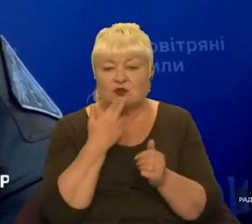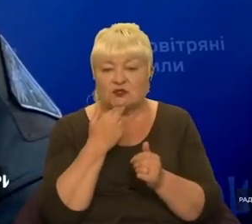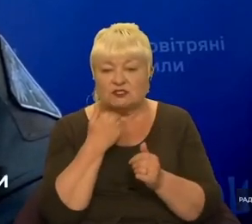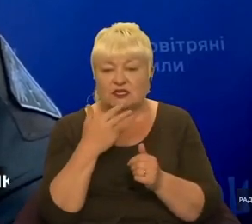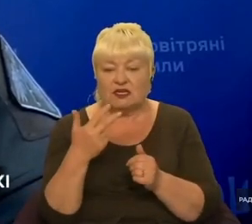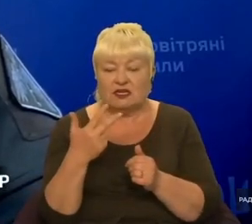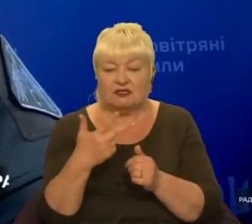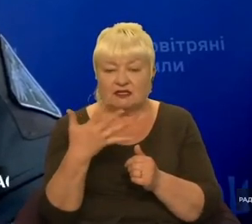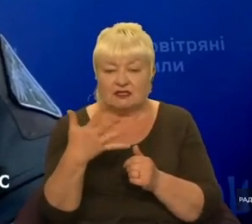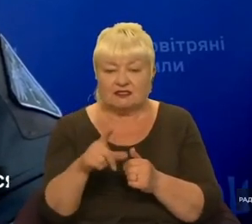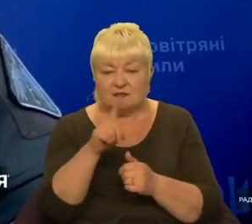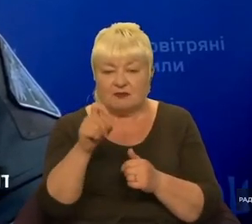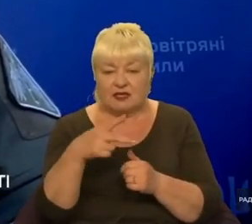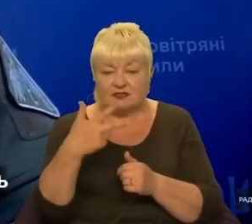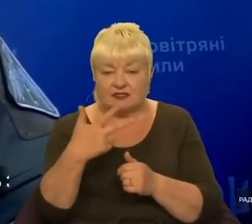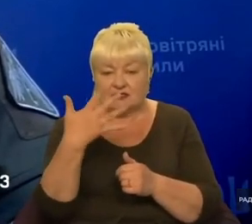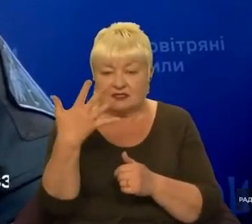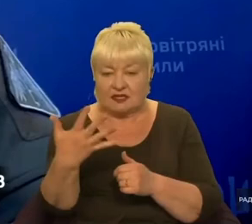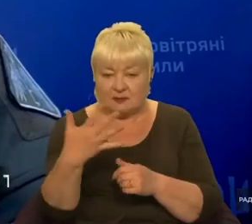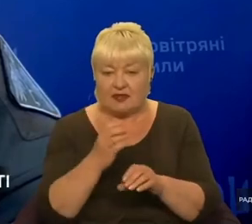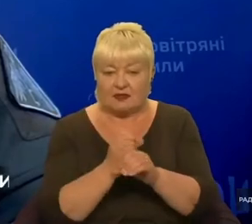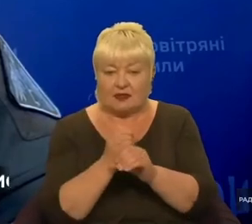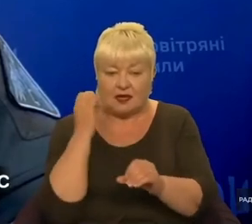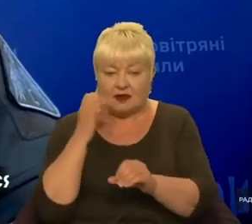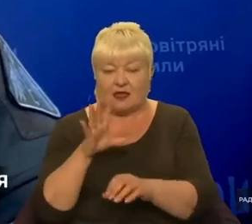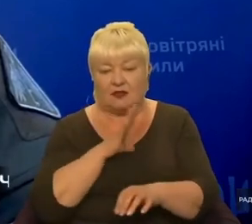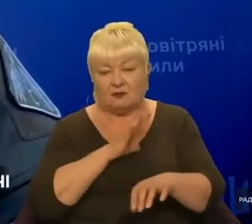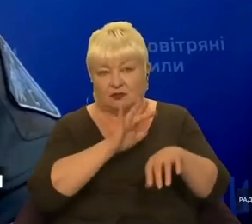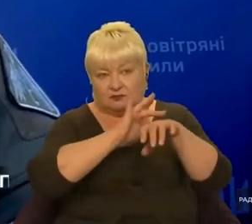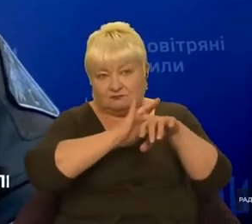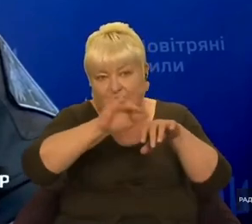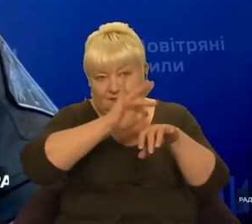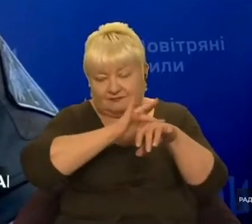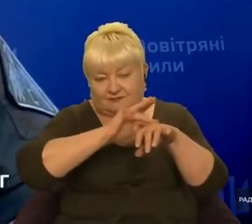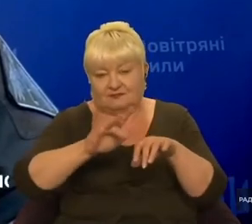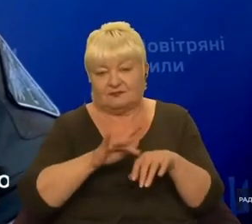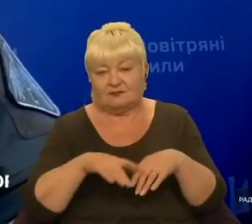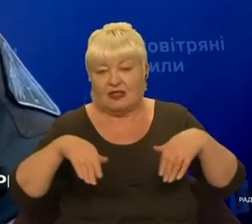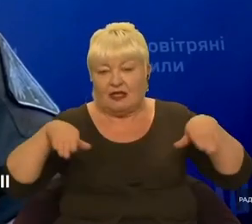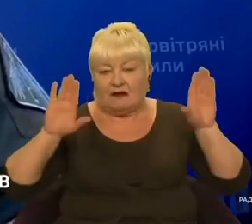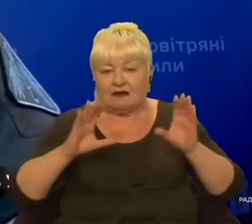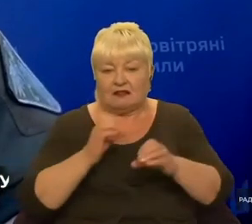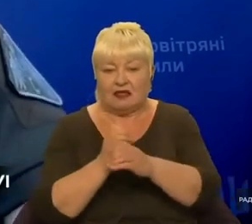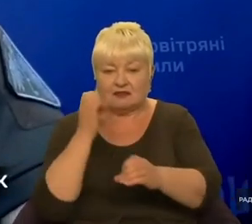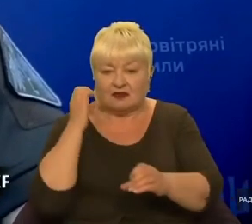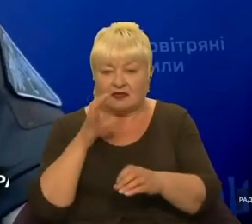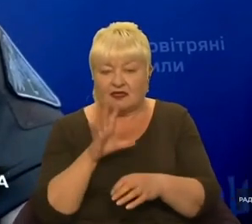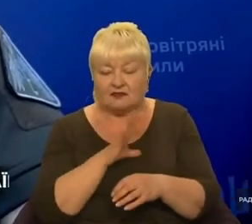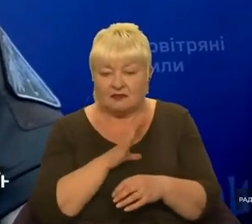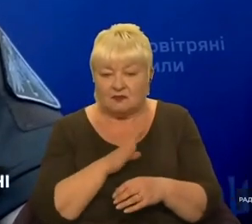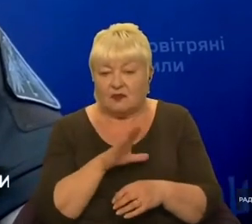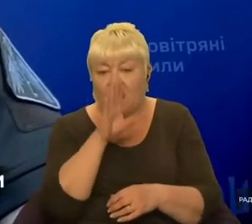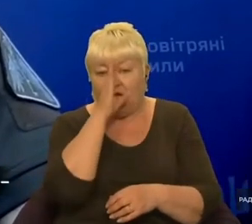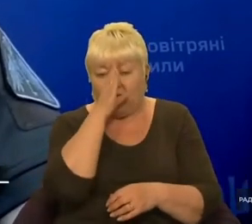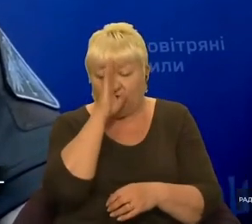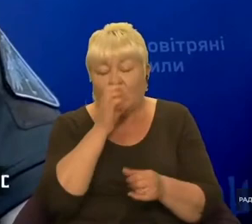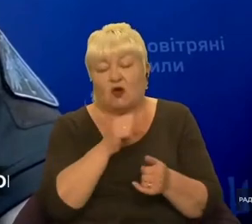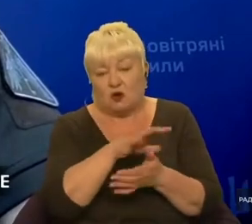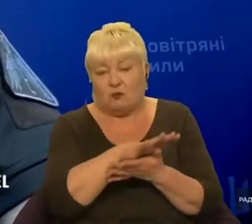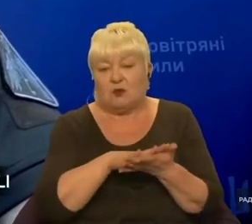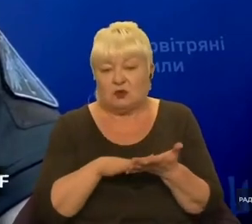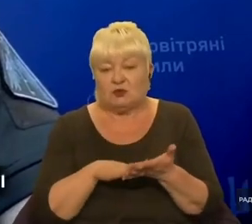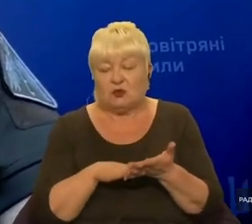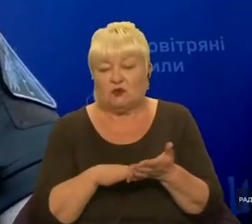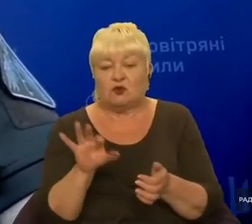-35 ракет було знищено. Крилаті ракети запущені з Каспією. Ворог продовжує